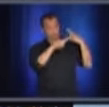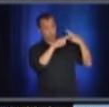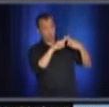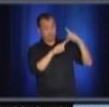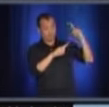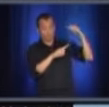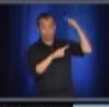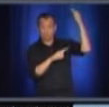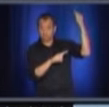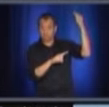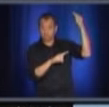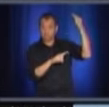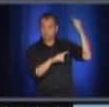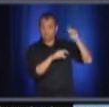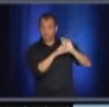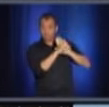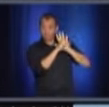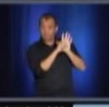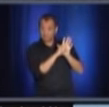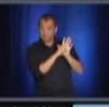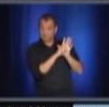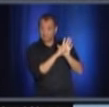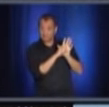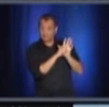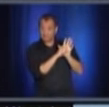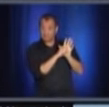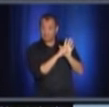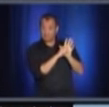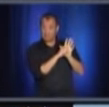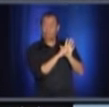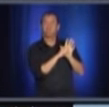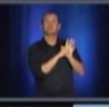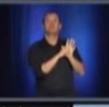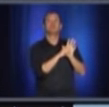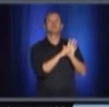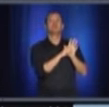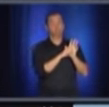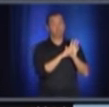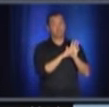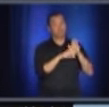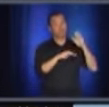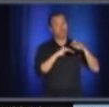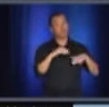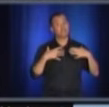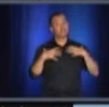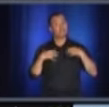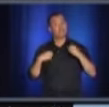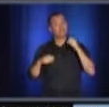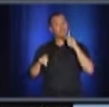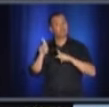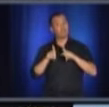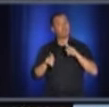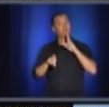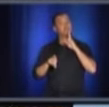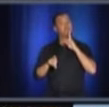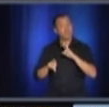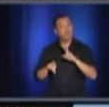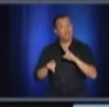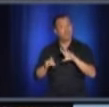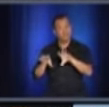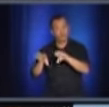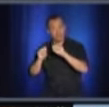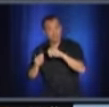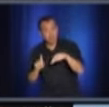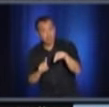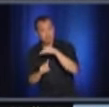été de coronavirus dans la population que de cas réellement détectés par la santé publique. Où en est le Québec par